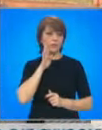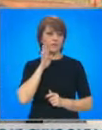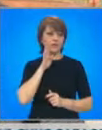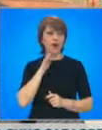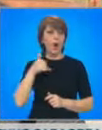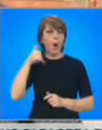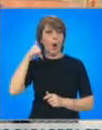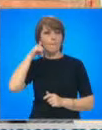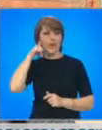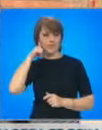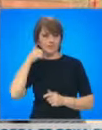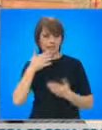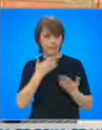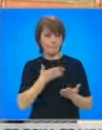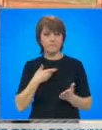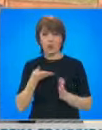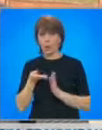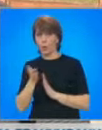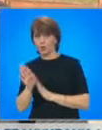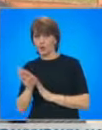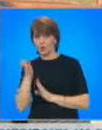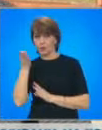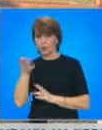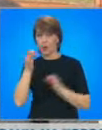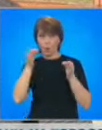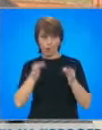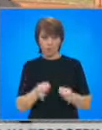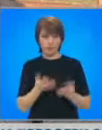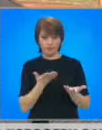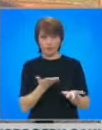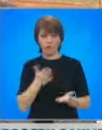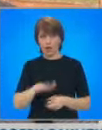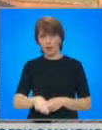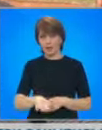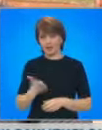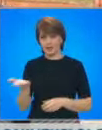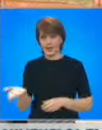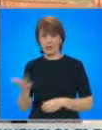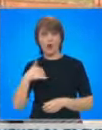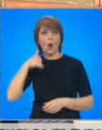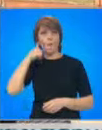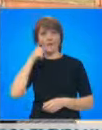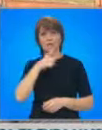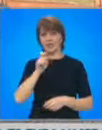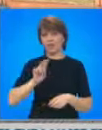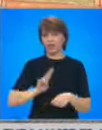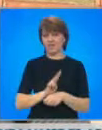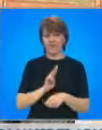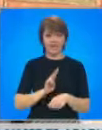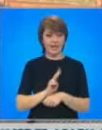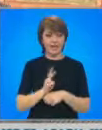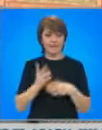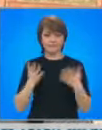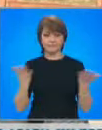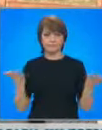Обадим се по телефона, отидох, установих, че е верно детето, обадихме се на 112 и не